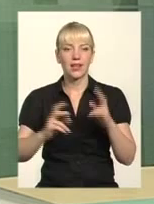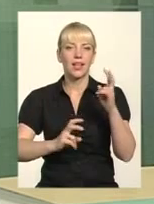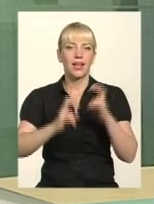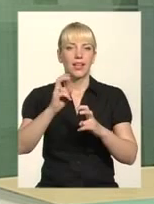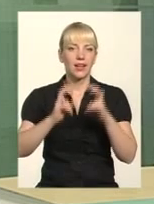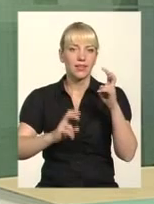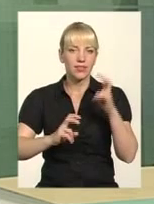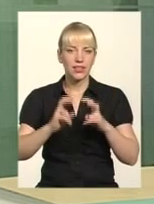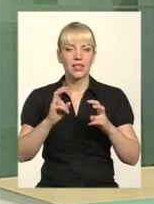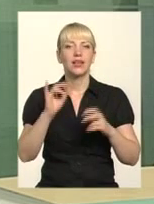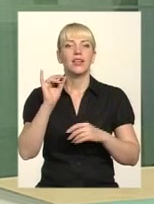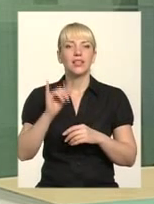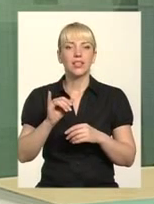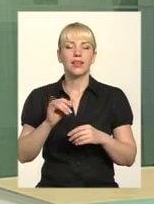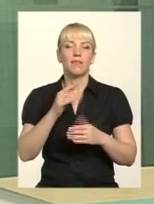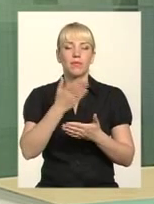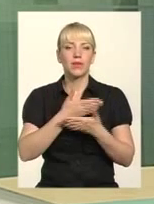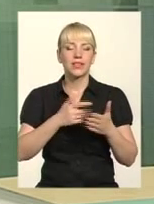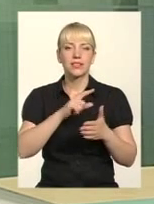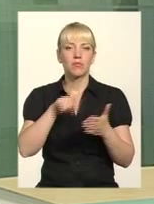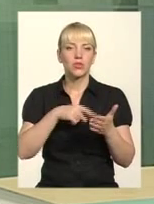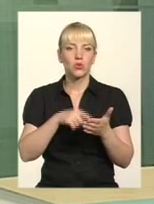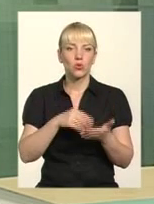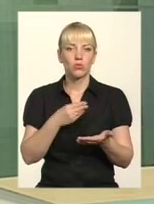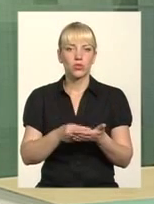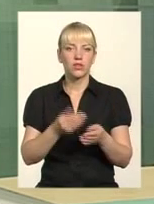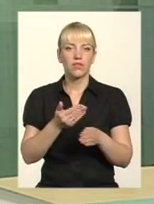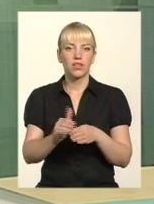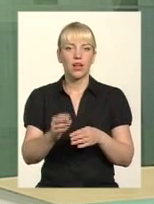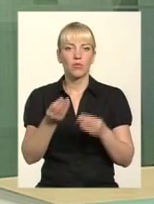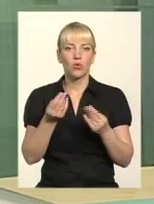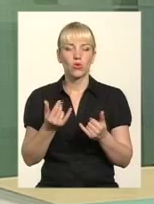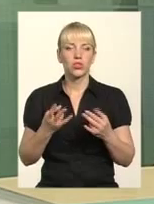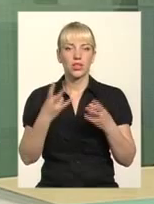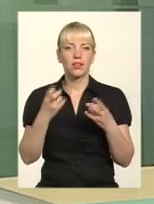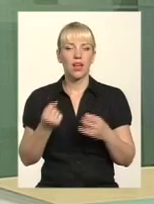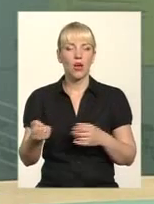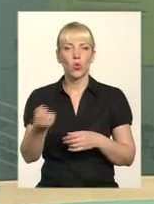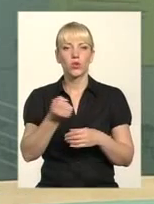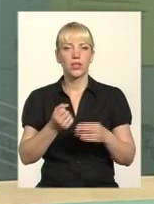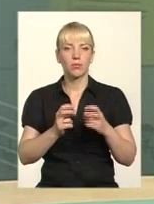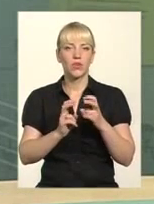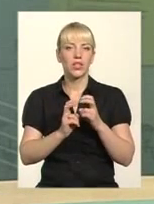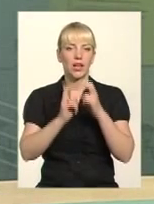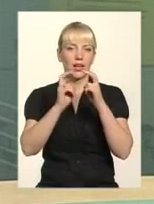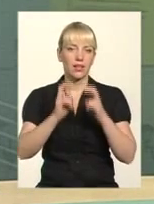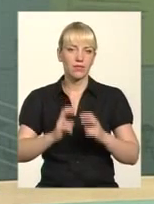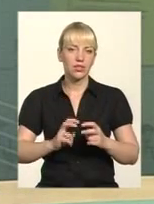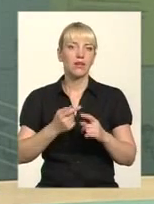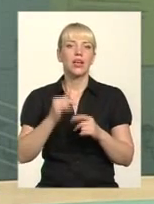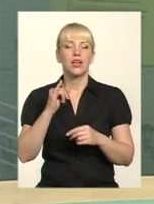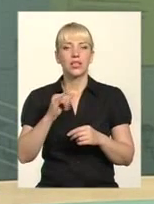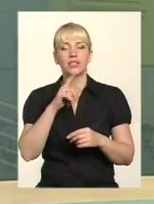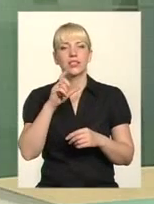господарство. Ми з міського бюджету виділяються кошти на утримання ліфтів. Ми проводимо за рахунок